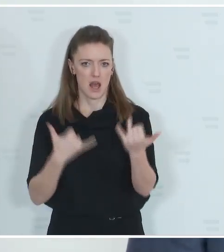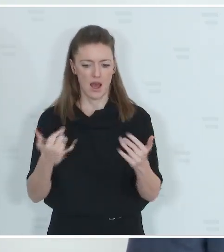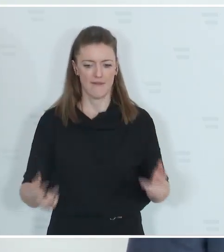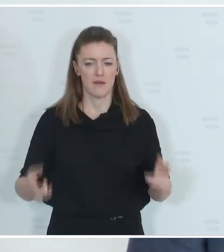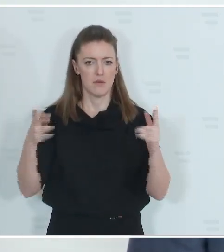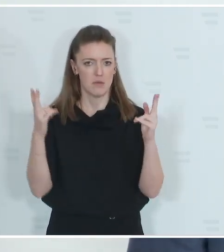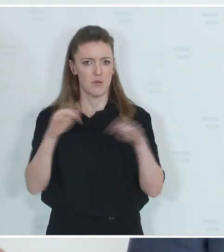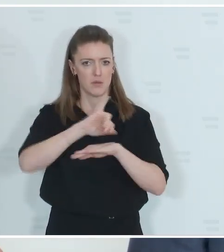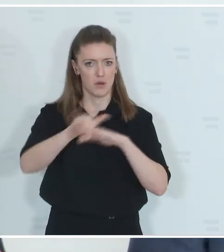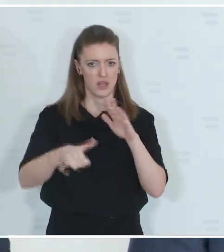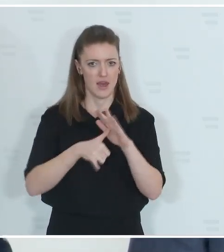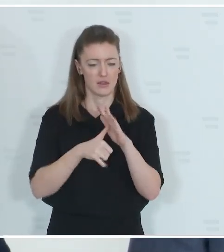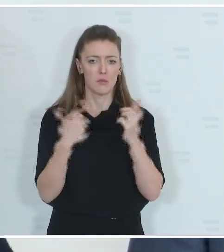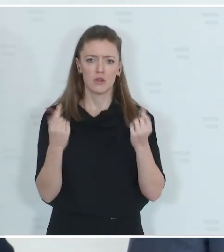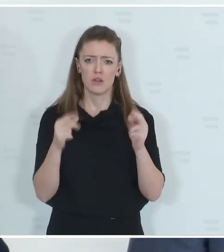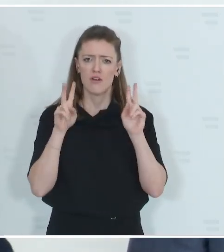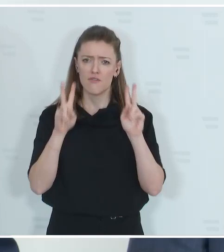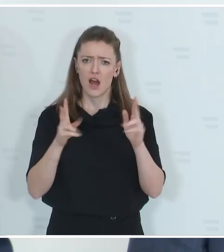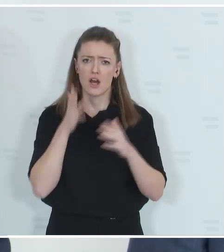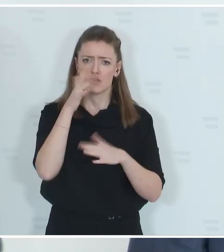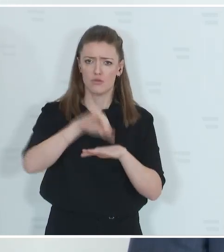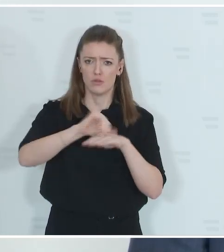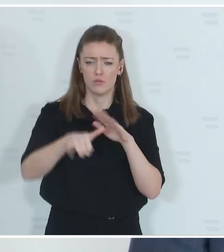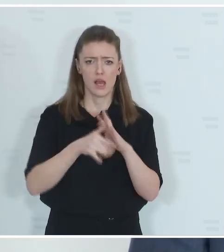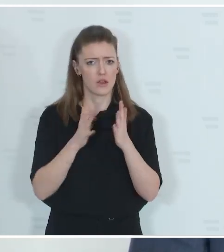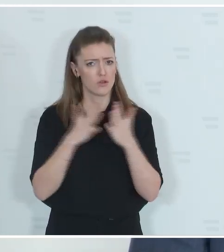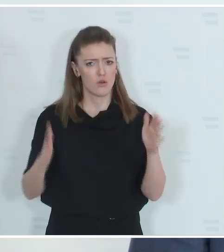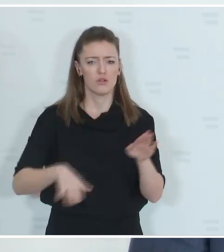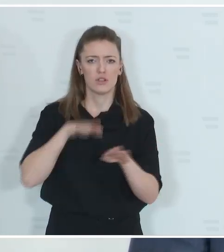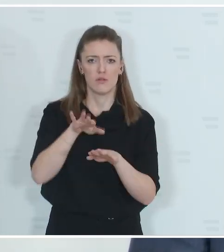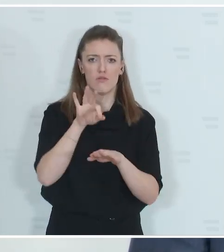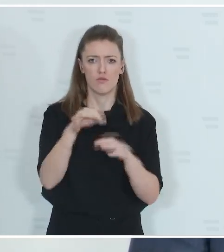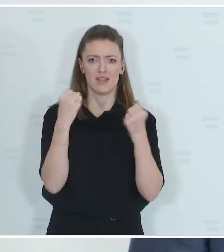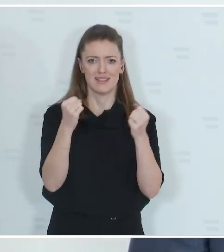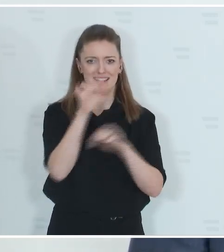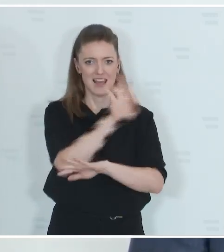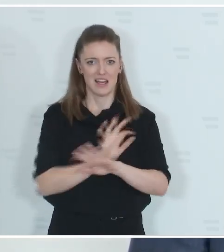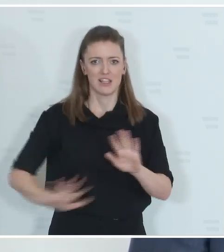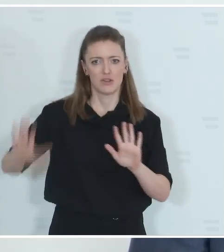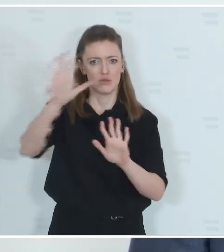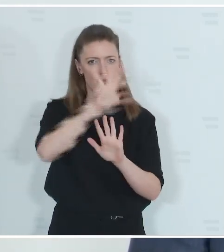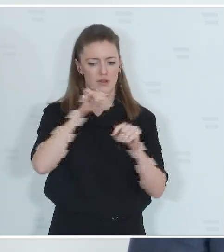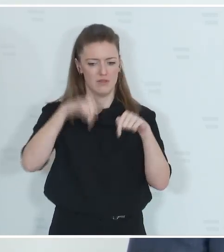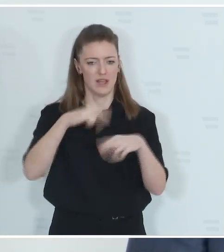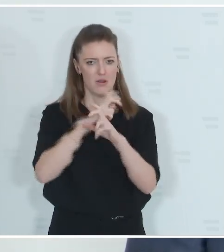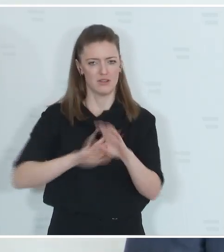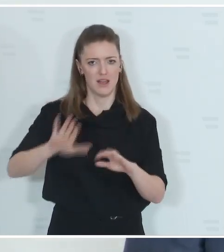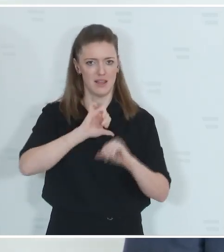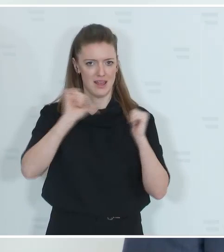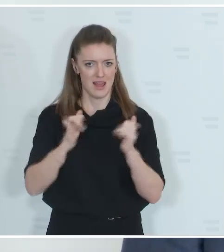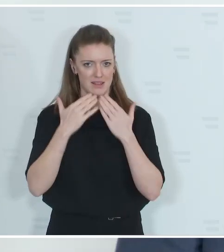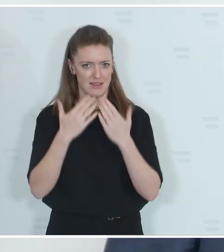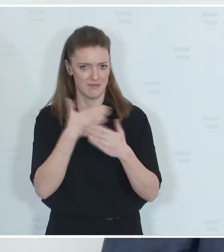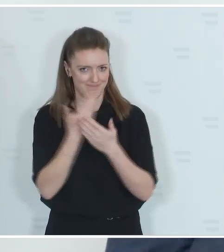das ist wirkliches Zukunftsprojekt, ein wirklicher Meilenstein für die Sicherheitsarchitektur in unserem Land. Vielen herzlichen Dank.